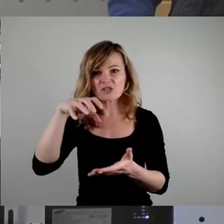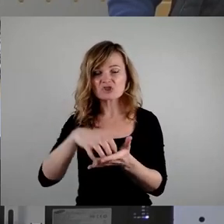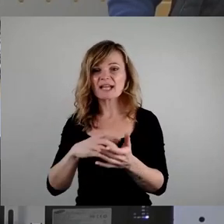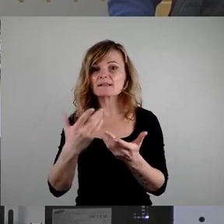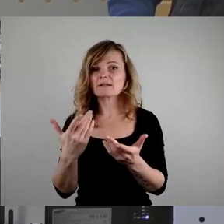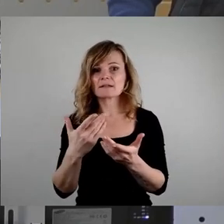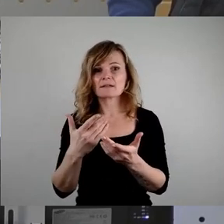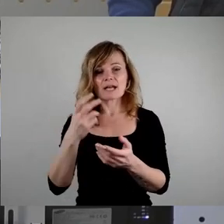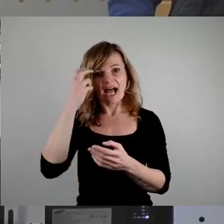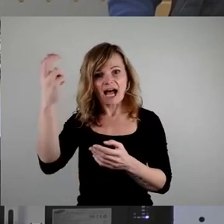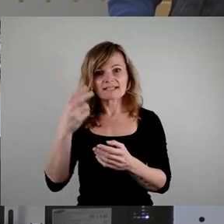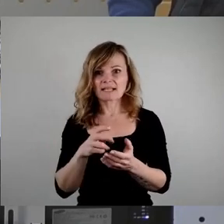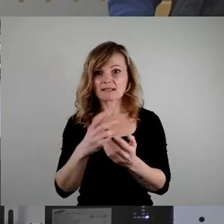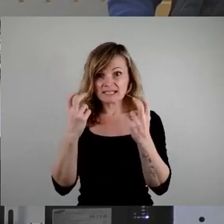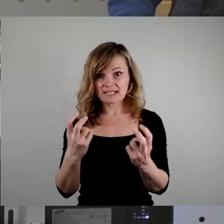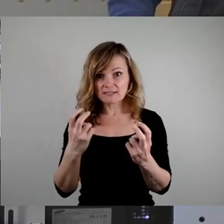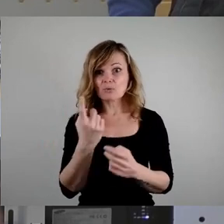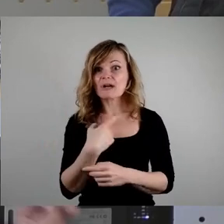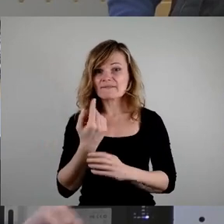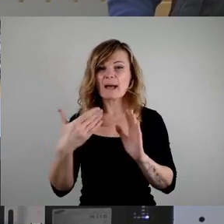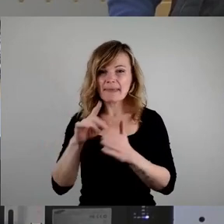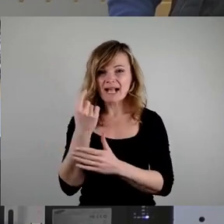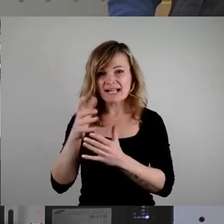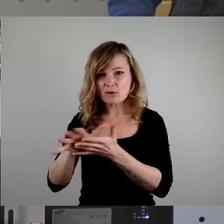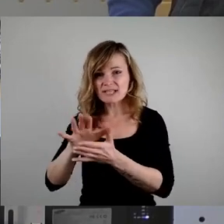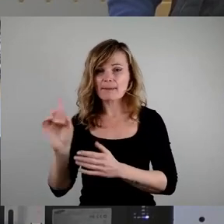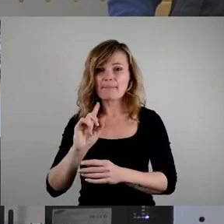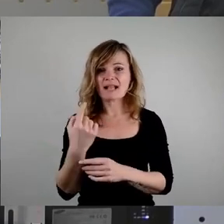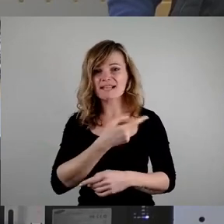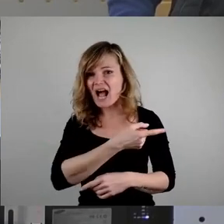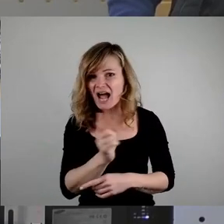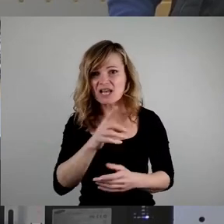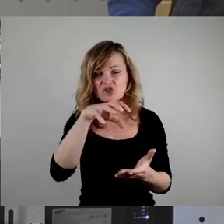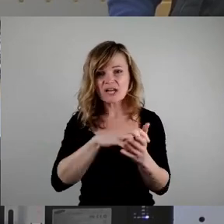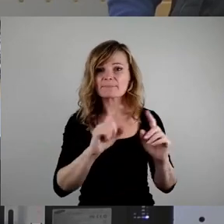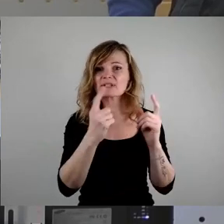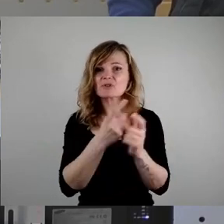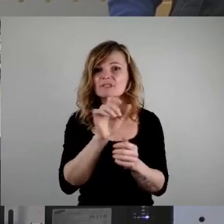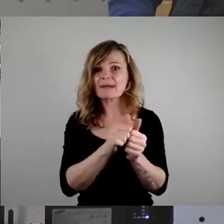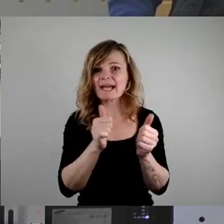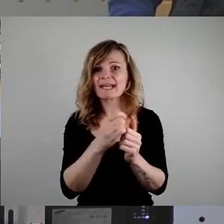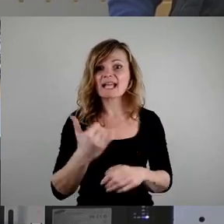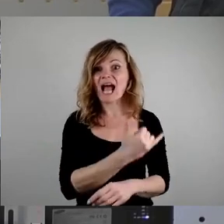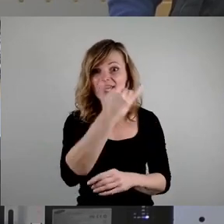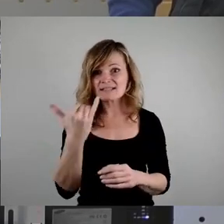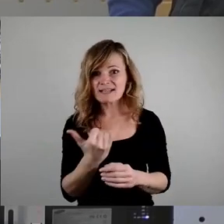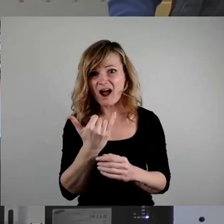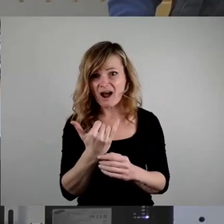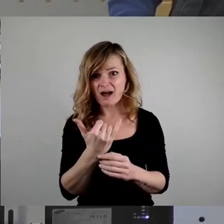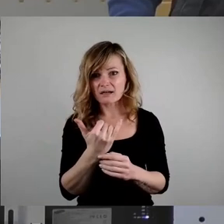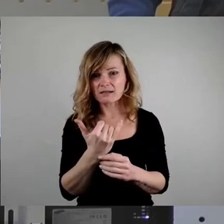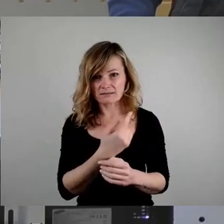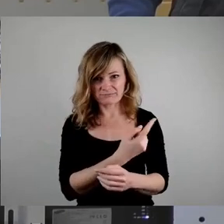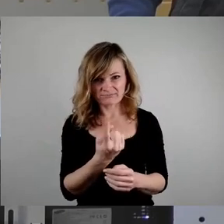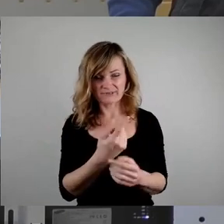mehr Geld aus, als alle Stadtbezirksbeiräte im ganzen Jahr. Das sollte man sich wirklich mal auf der Zunge zergehen lassen.